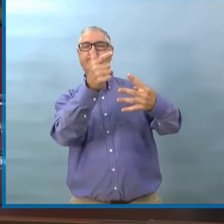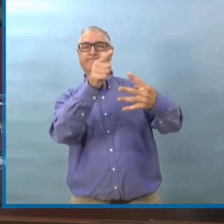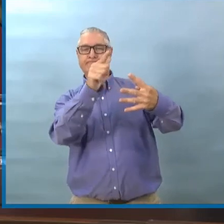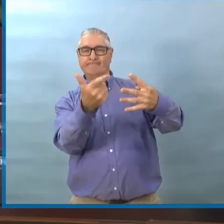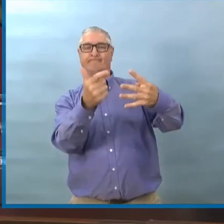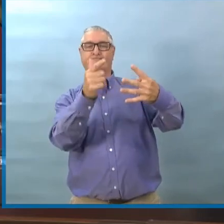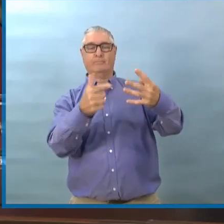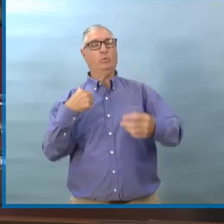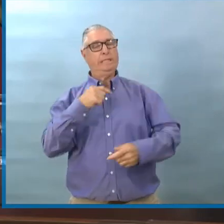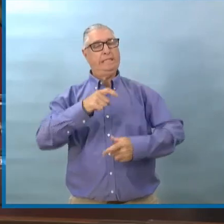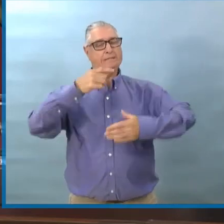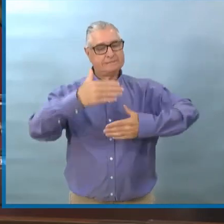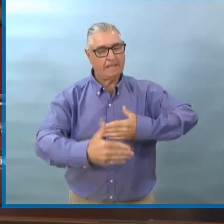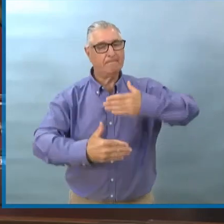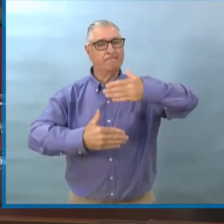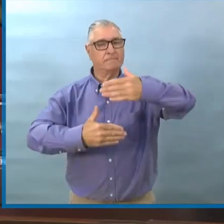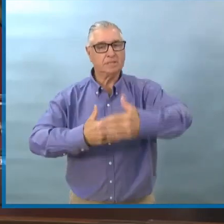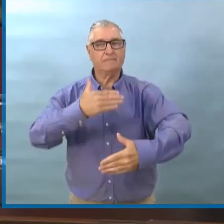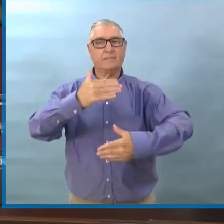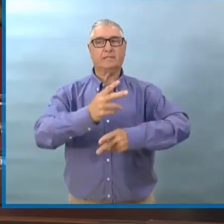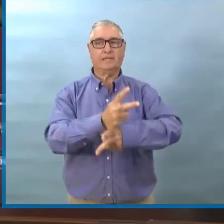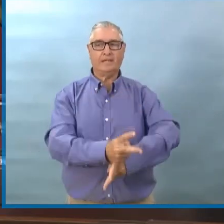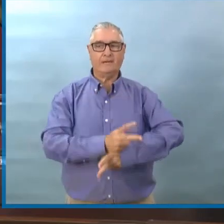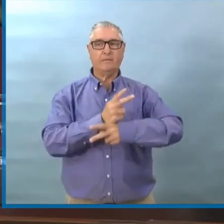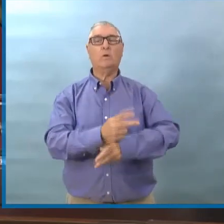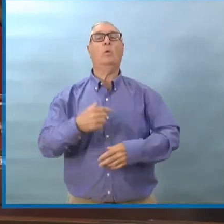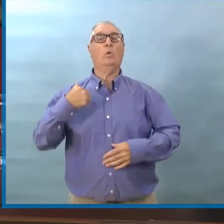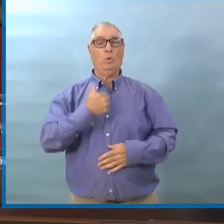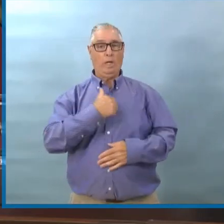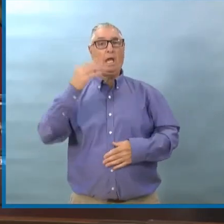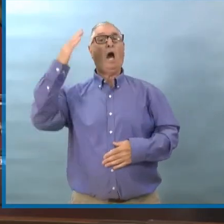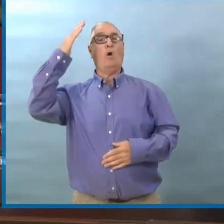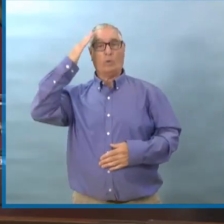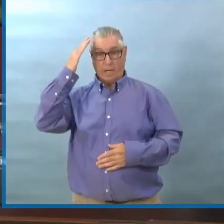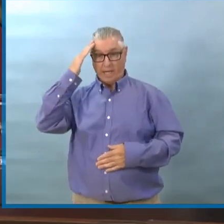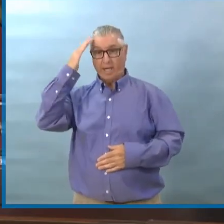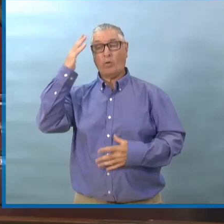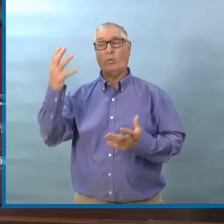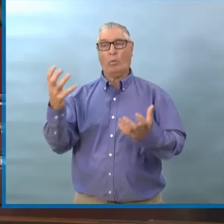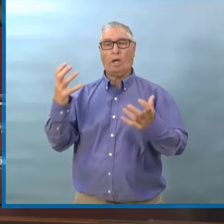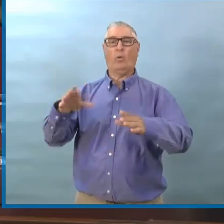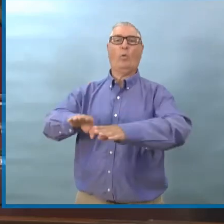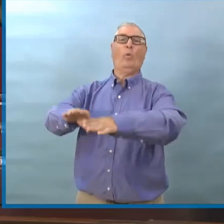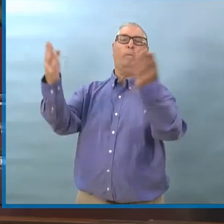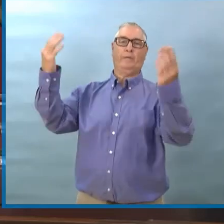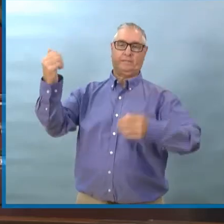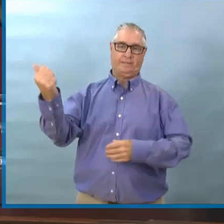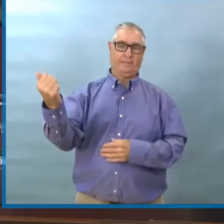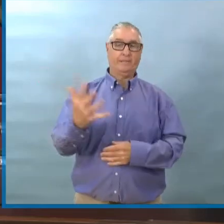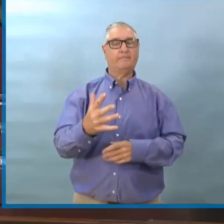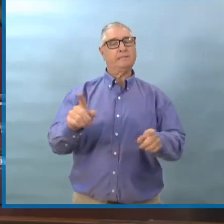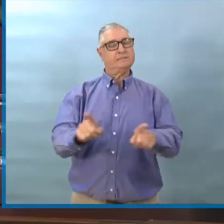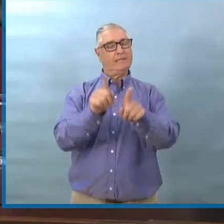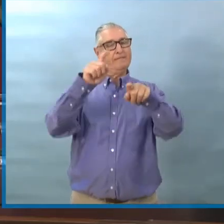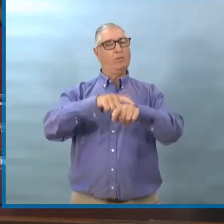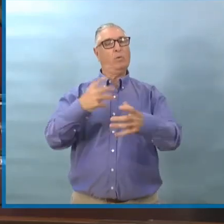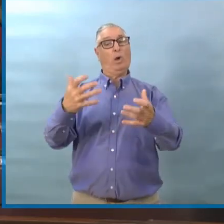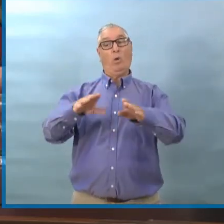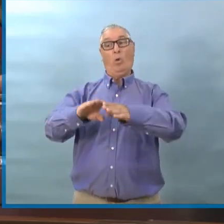on sait qu'il va falloir réouvrir les casinos et donc on essaie de trouver un moyen de faire ça de manière sécuritaire.